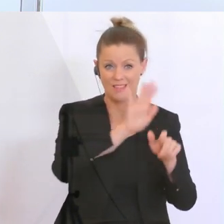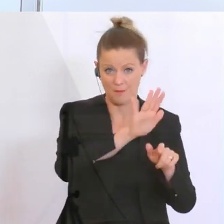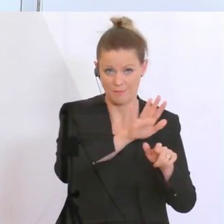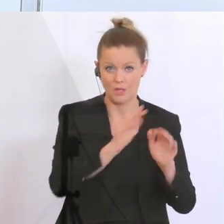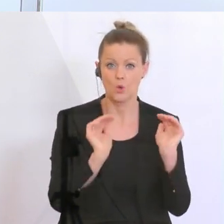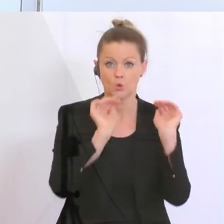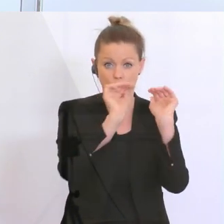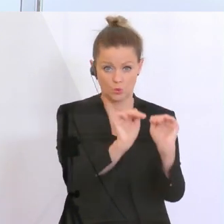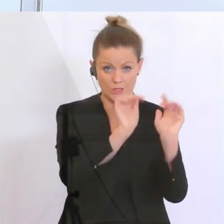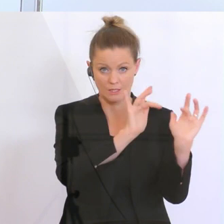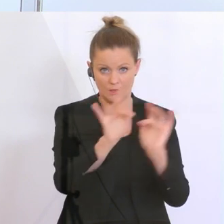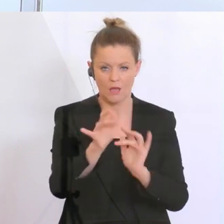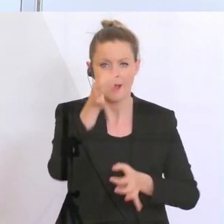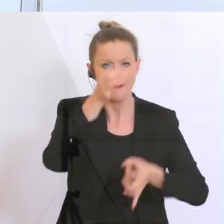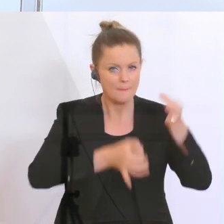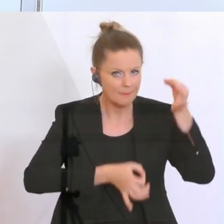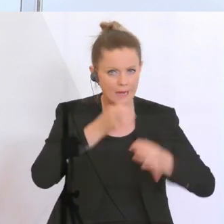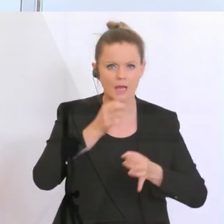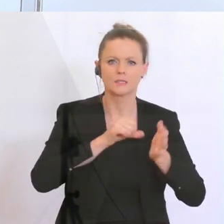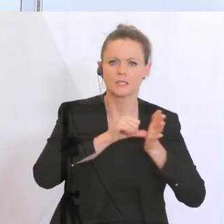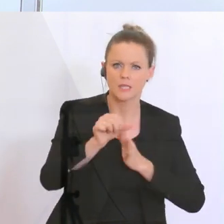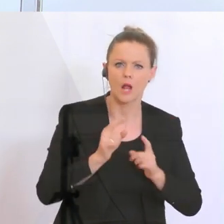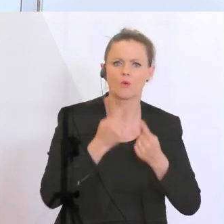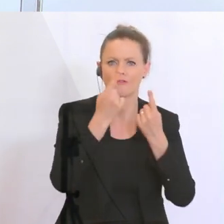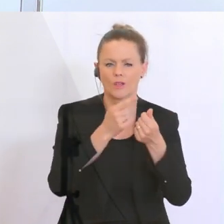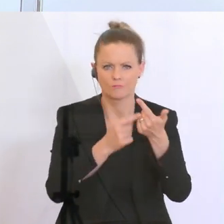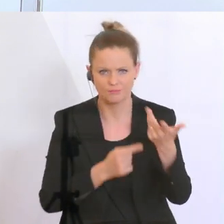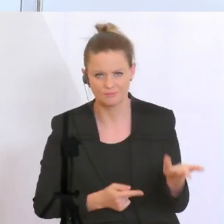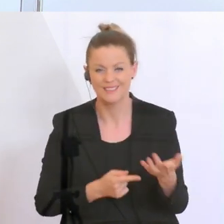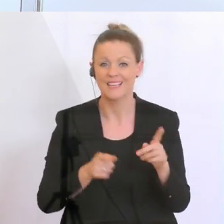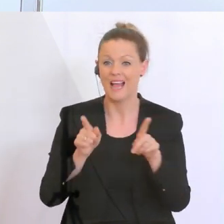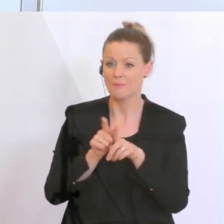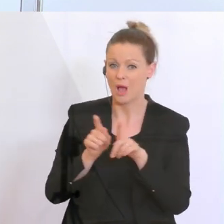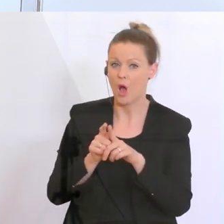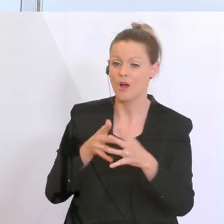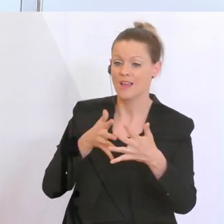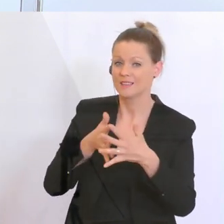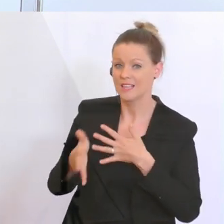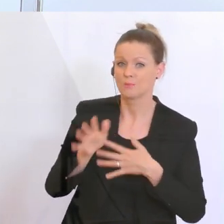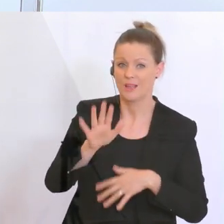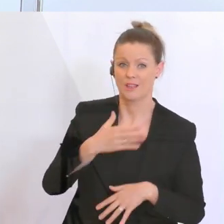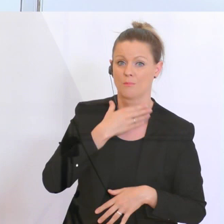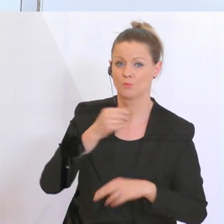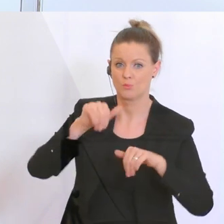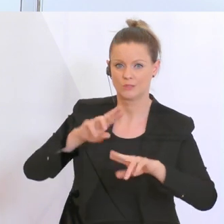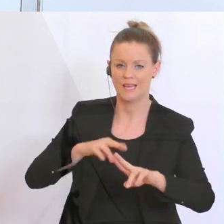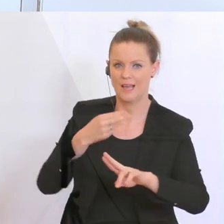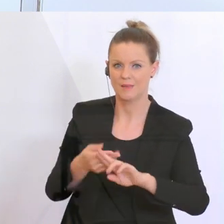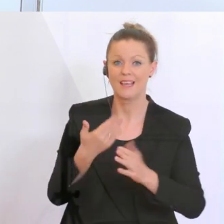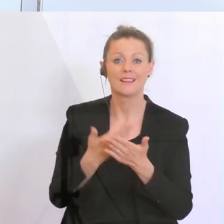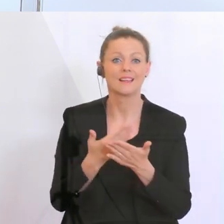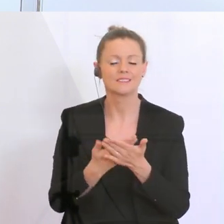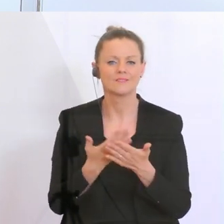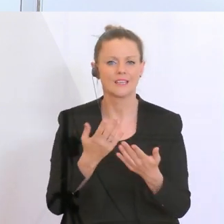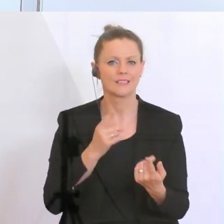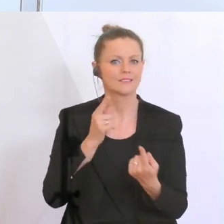sind, da geht es ja um Bilanz, Zahlungsströme etc., und andererseits aber dem Bedürfnis nach Transparenz Genüge getan wird. Und deswegen haben